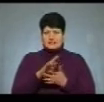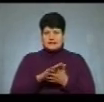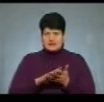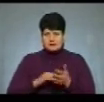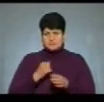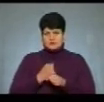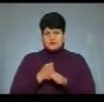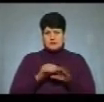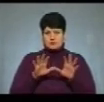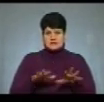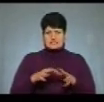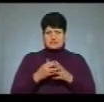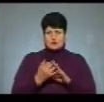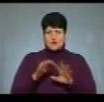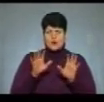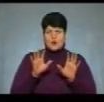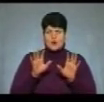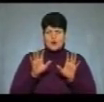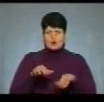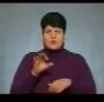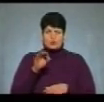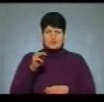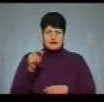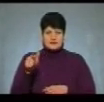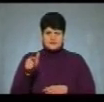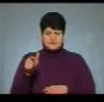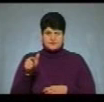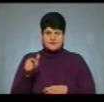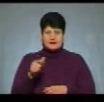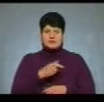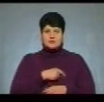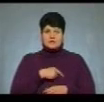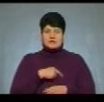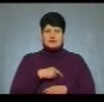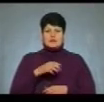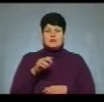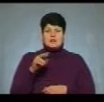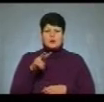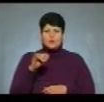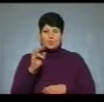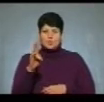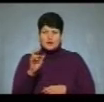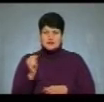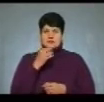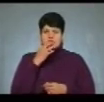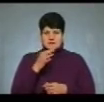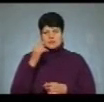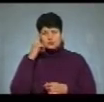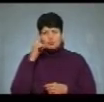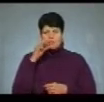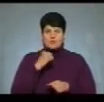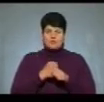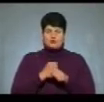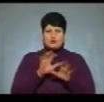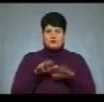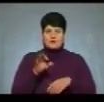посаді жительщного голови ОТГ. Депутат Галина Лука із села Варбки висловила свій думку про роботу голови ОТГ.